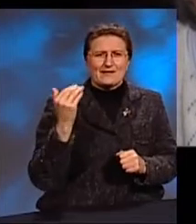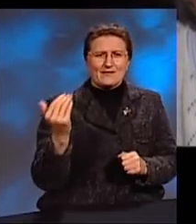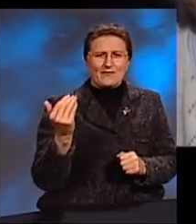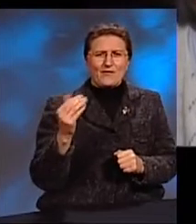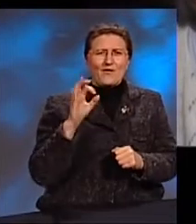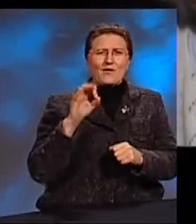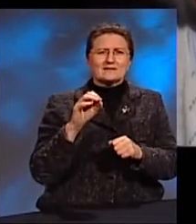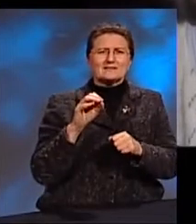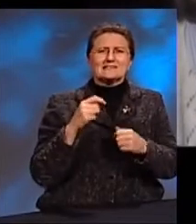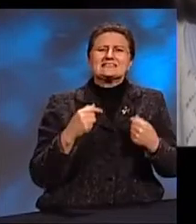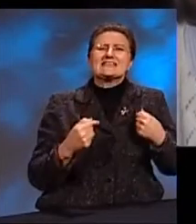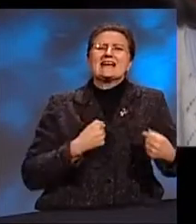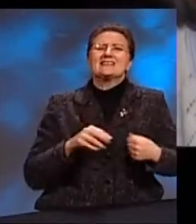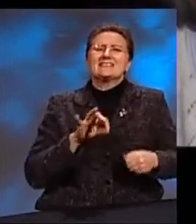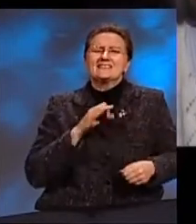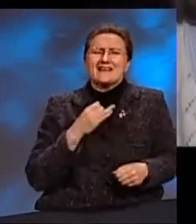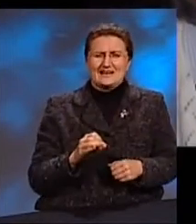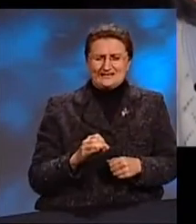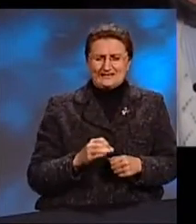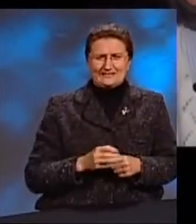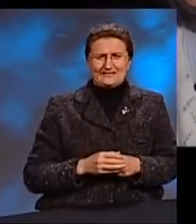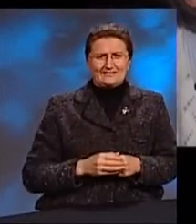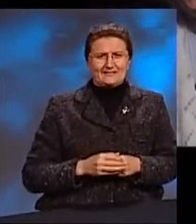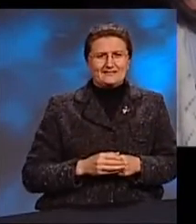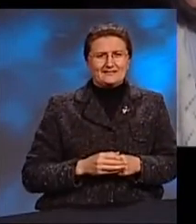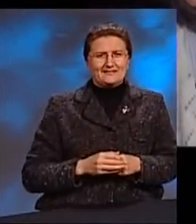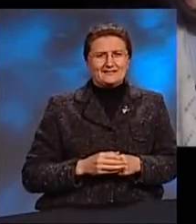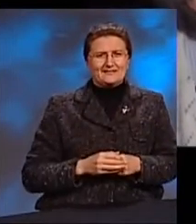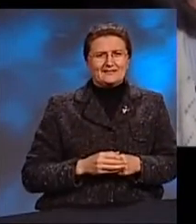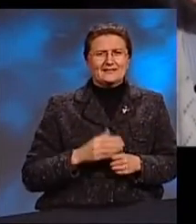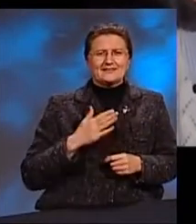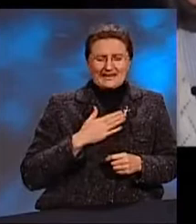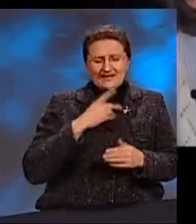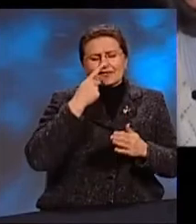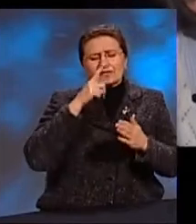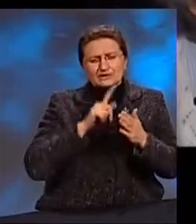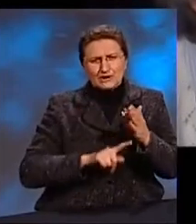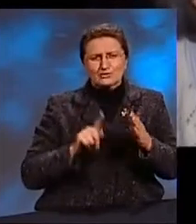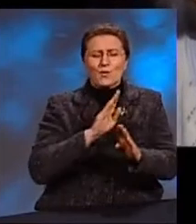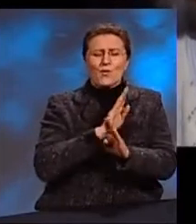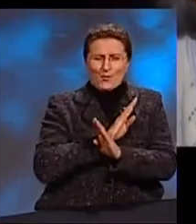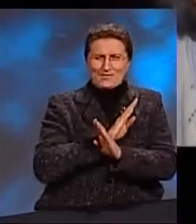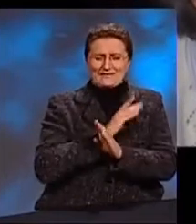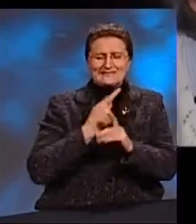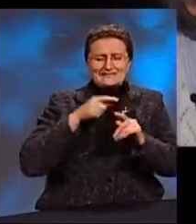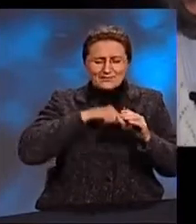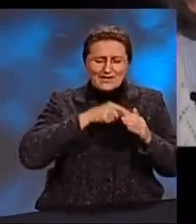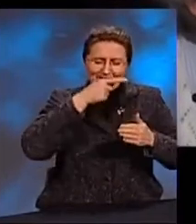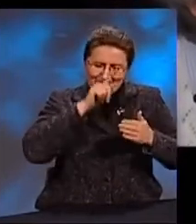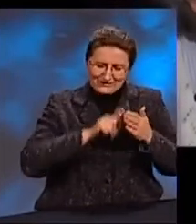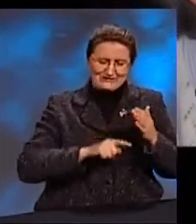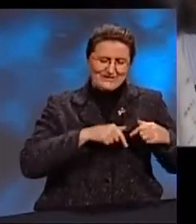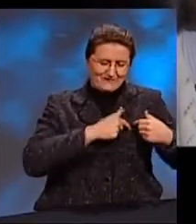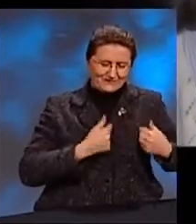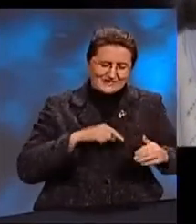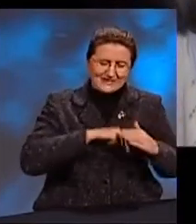этих страданий От этих мучений Я надеюсь, что он умер С этой надеждой В